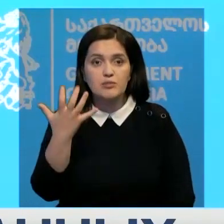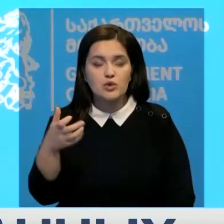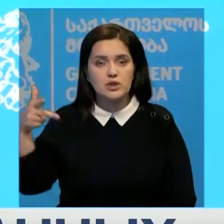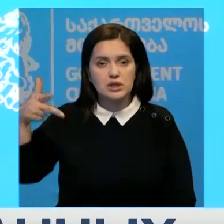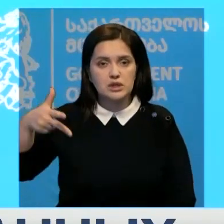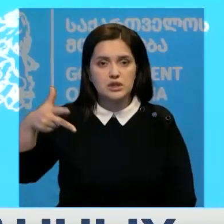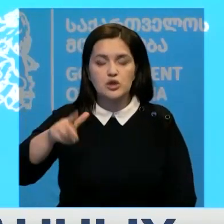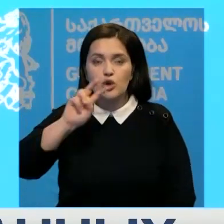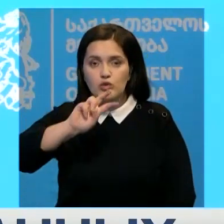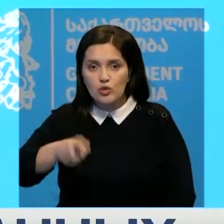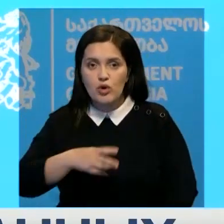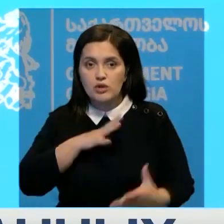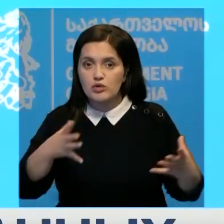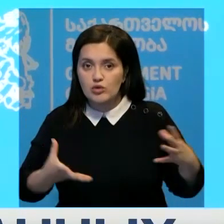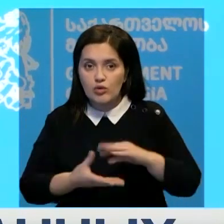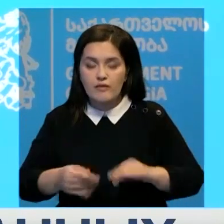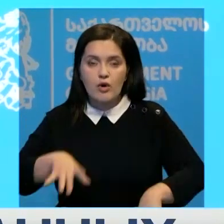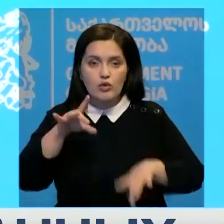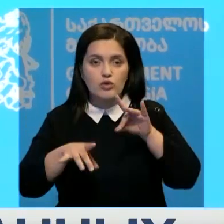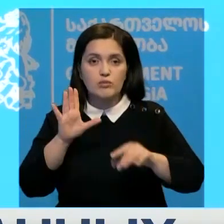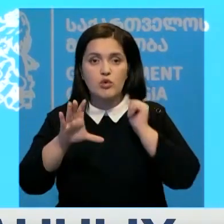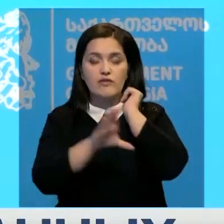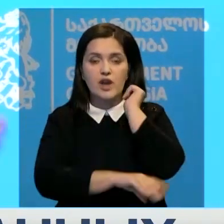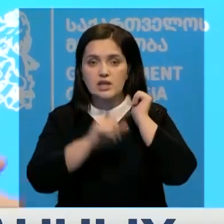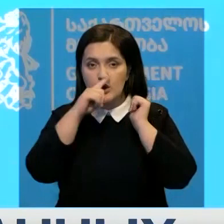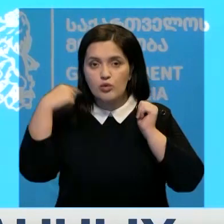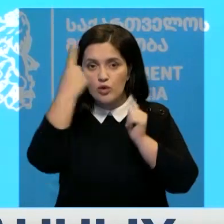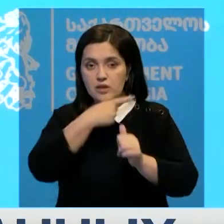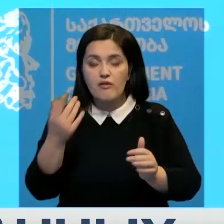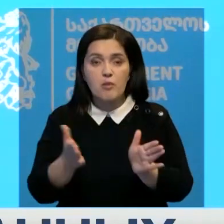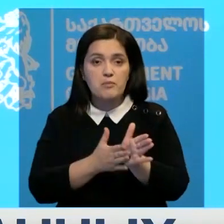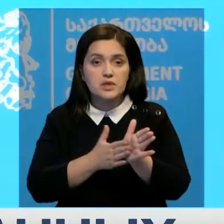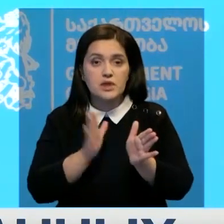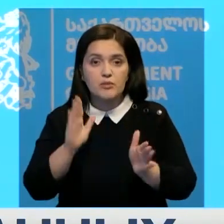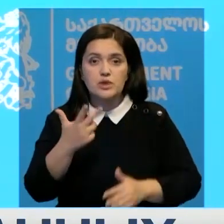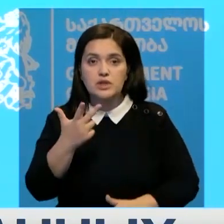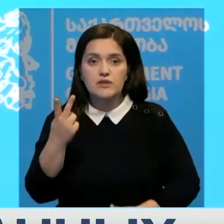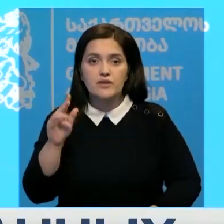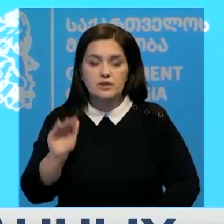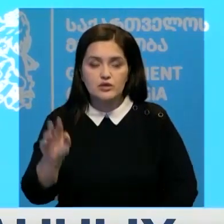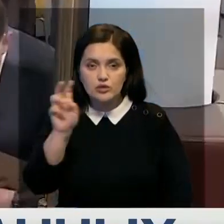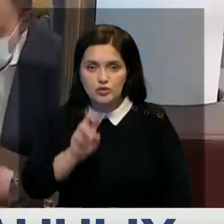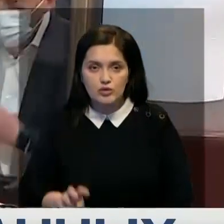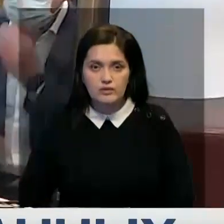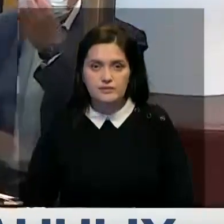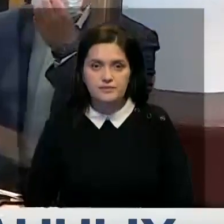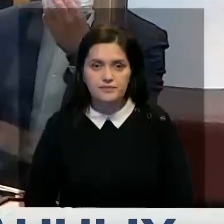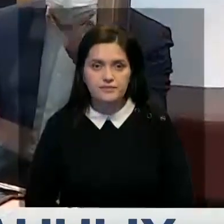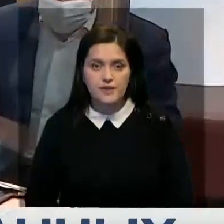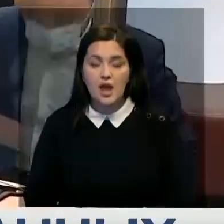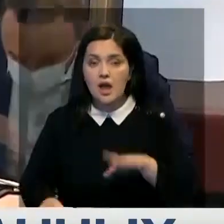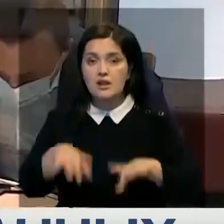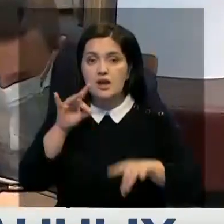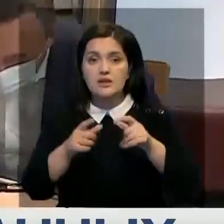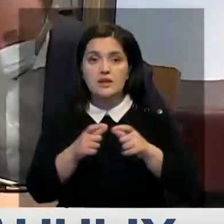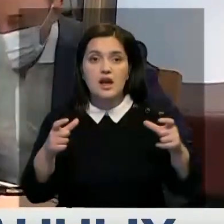тысячи долларов. Итоговый розыгрыш состоится в конце года. Его призовой фонд составит 32 тысячи долларов. У лотерейной